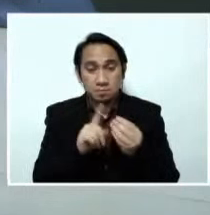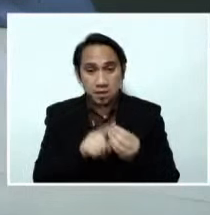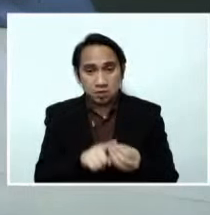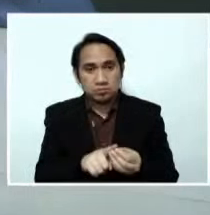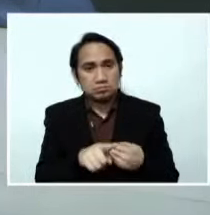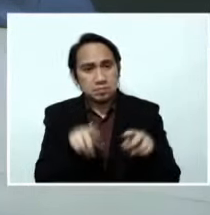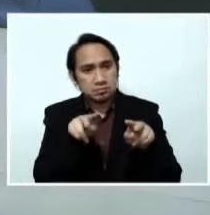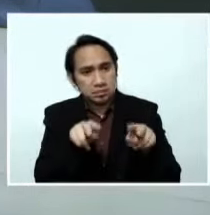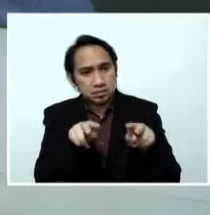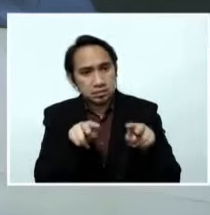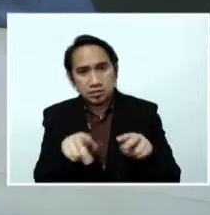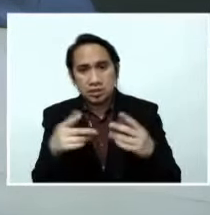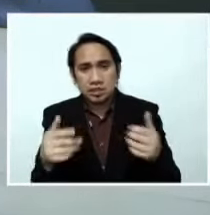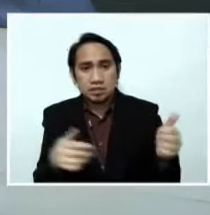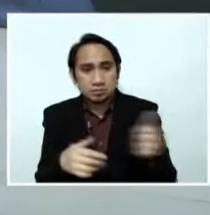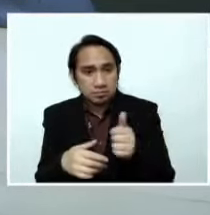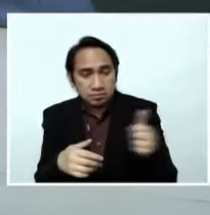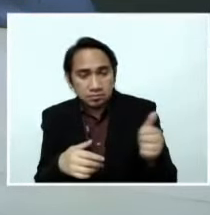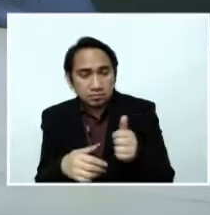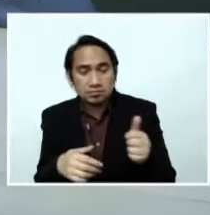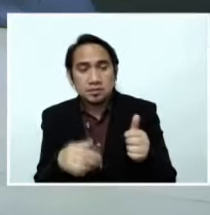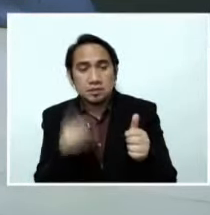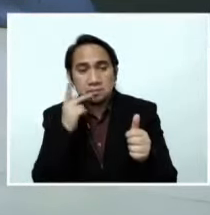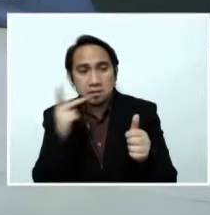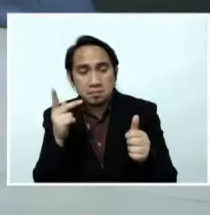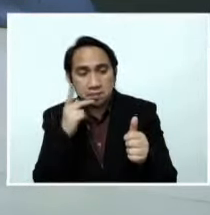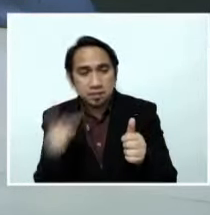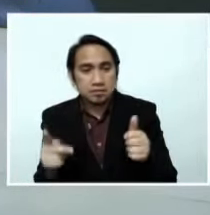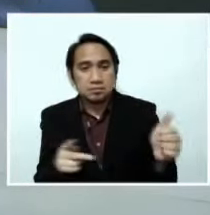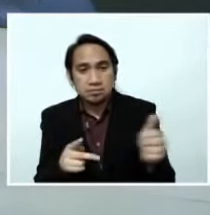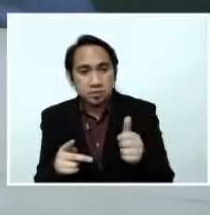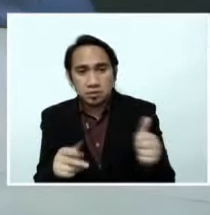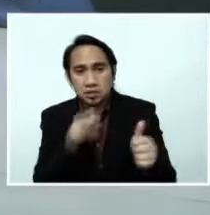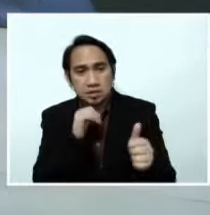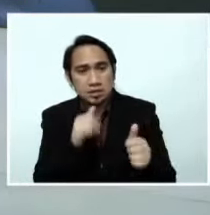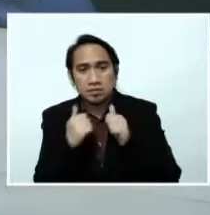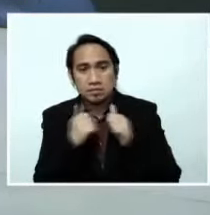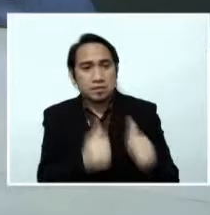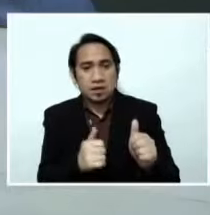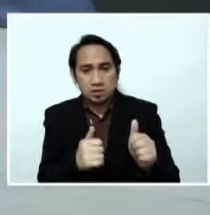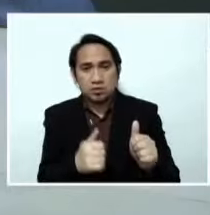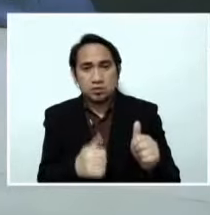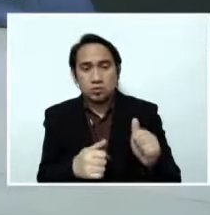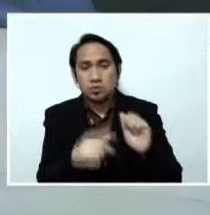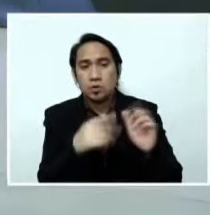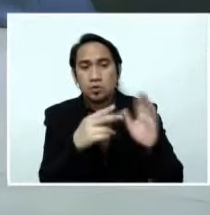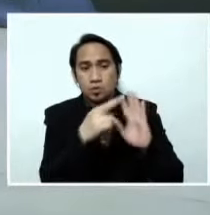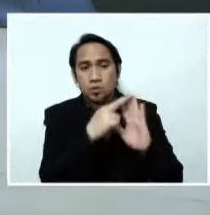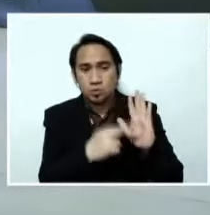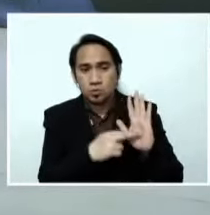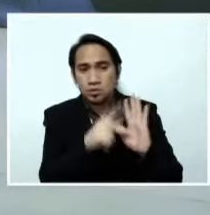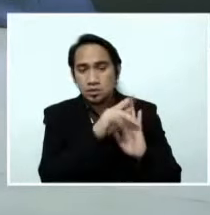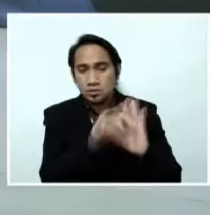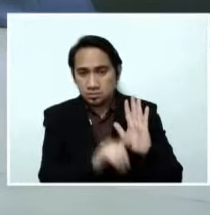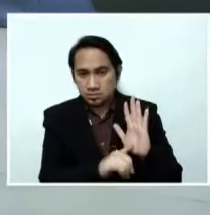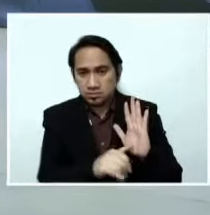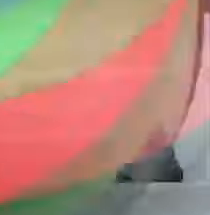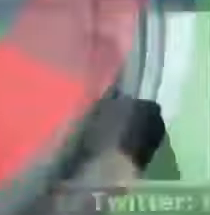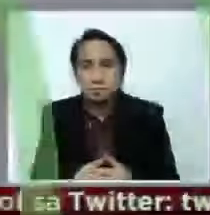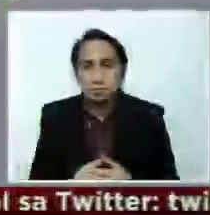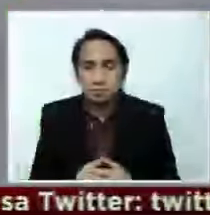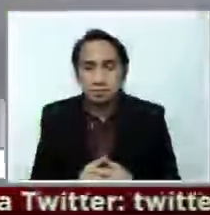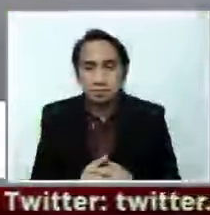pampublikong sasakyan na hindi sumusunod sa health at safety protocols. Nagpa-patrol Jackie Manabat.